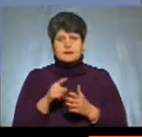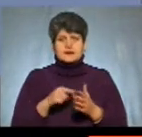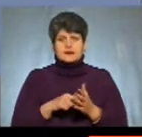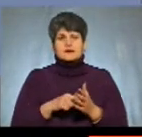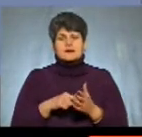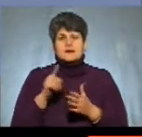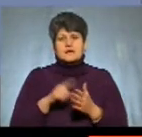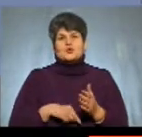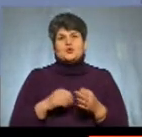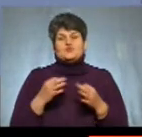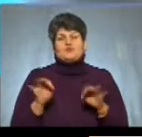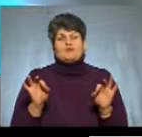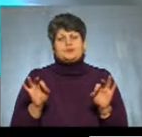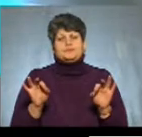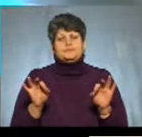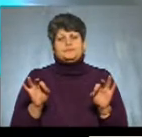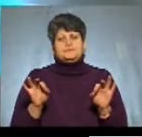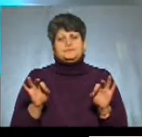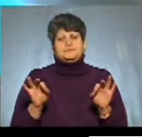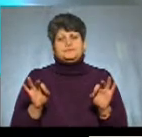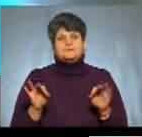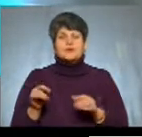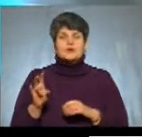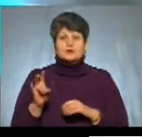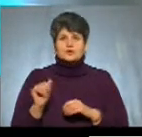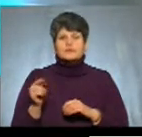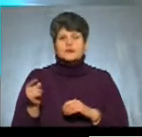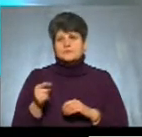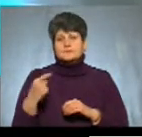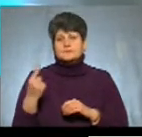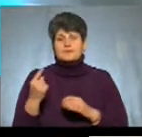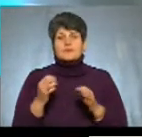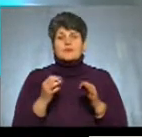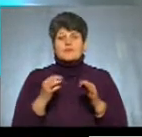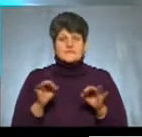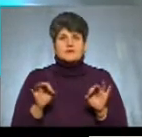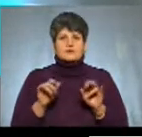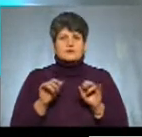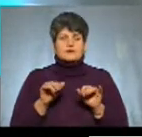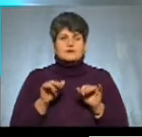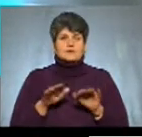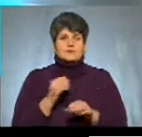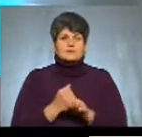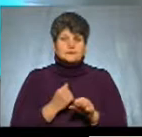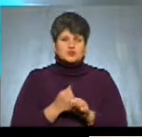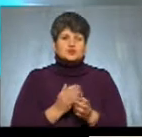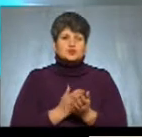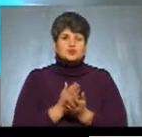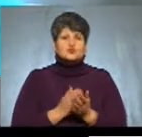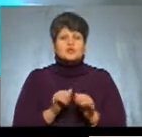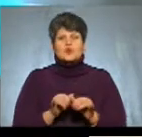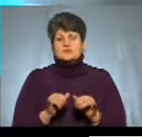свободи. На Тернопільщині вільно діють, служать, розвиваються